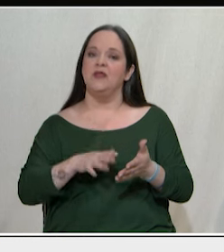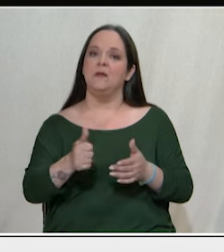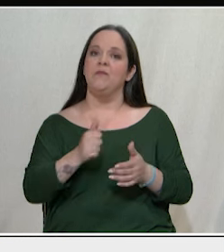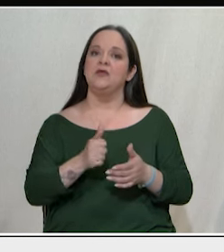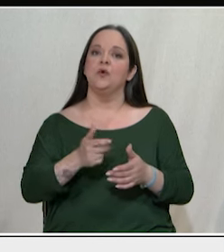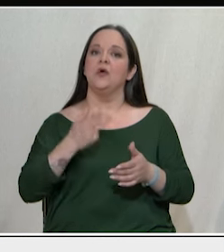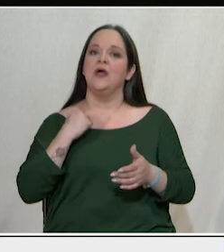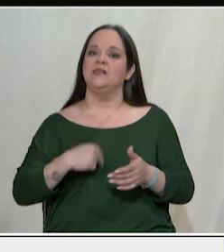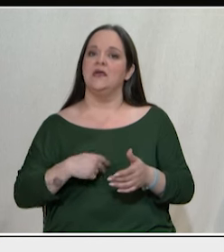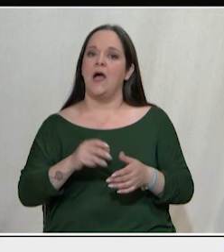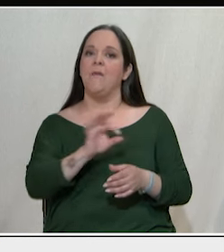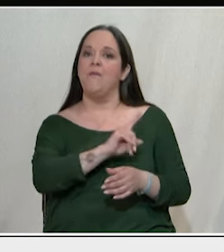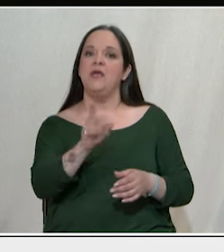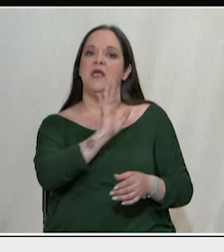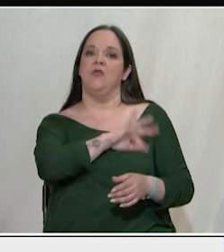κοινωνία